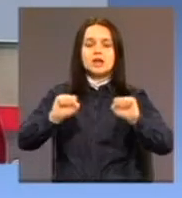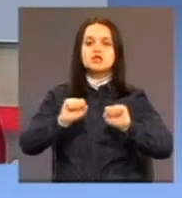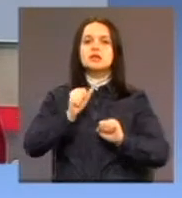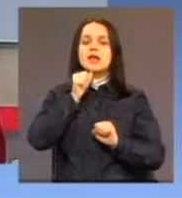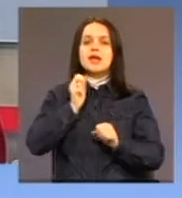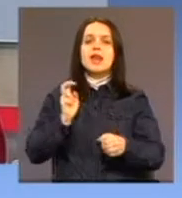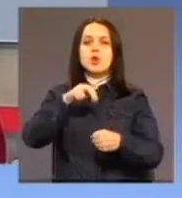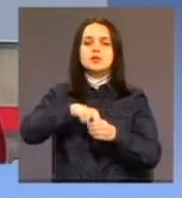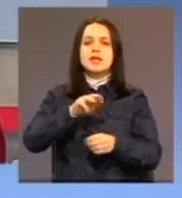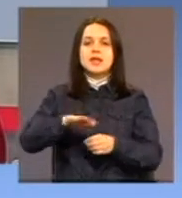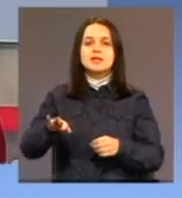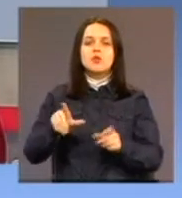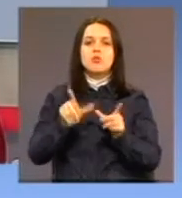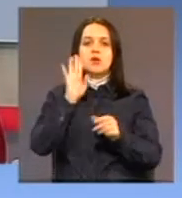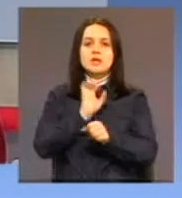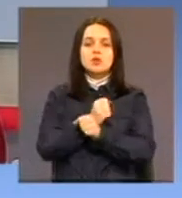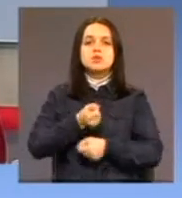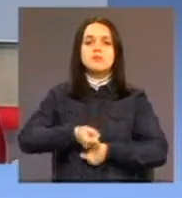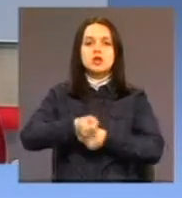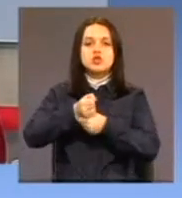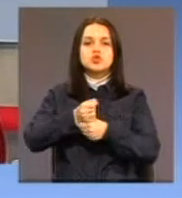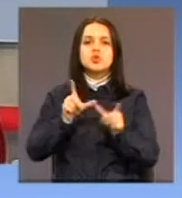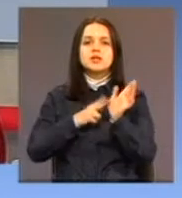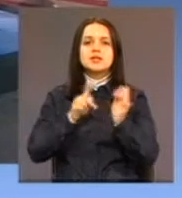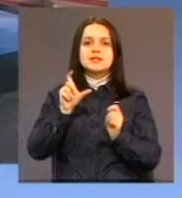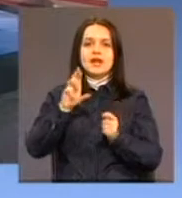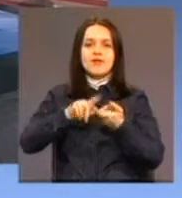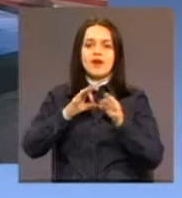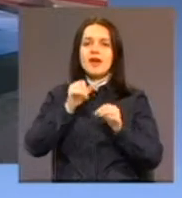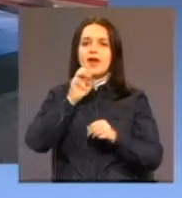uz podršku UNICEF-a i Evropske unije.